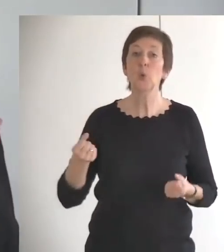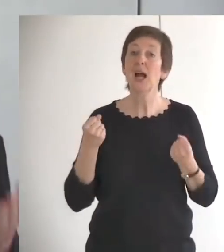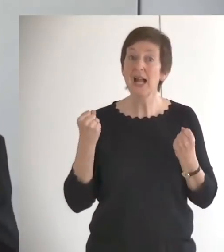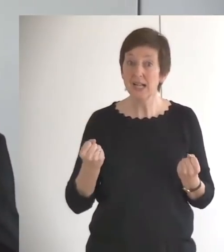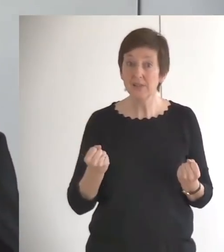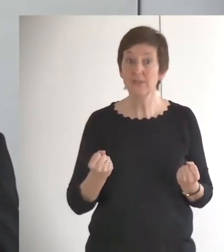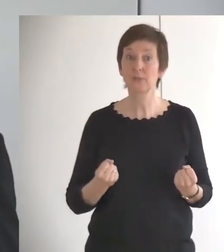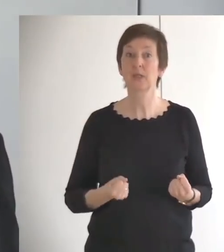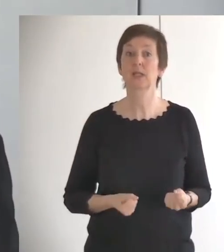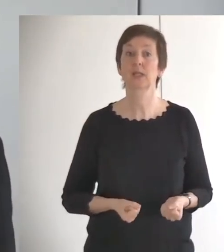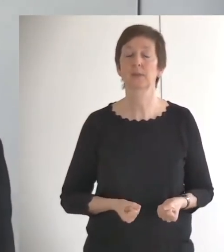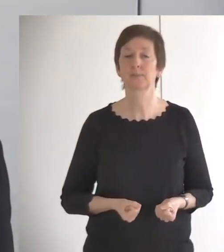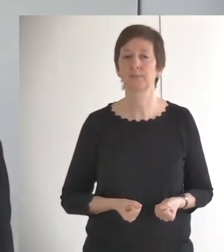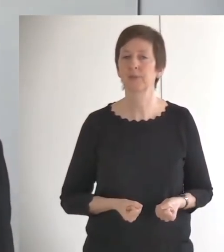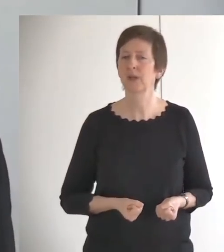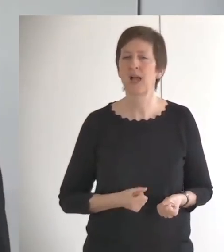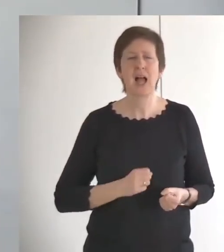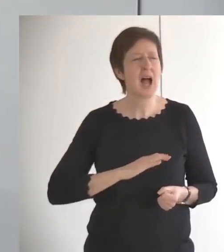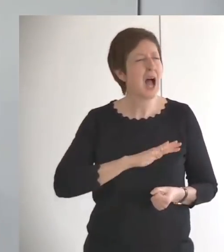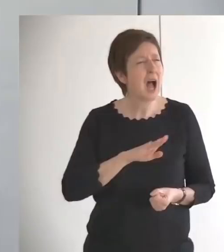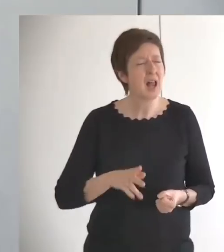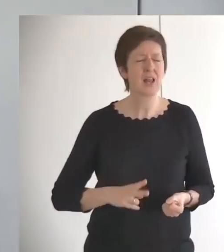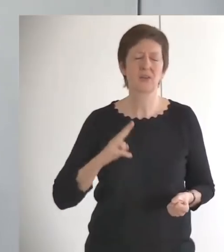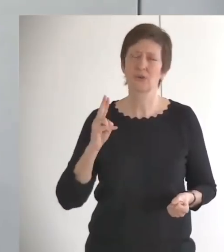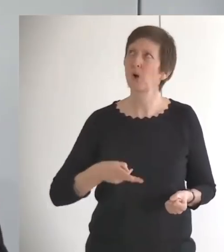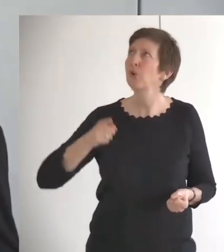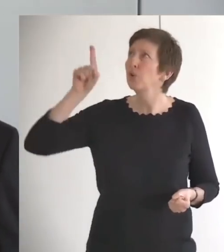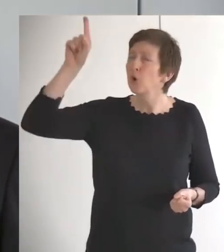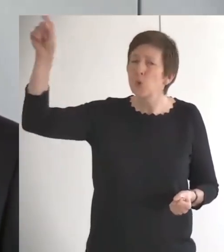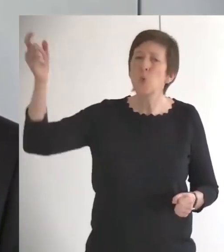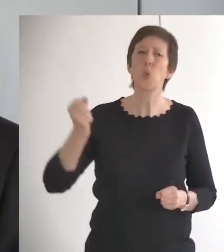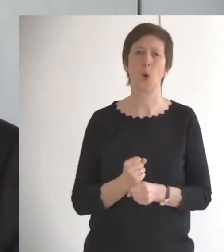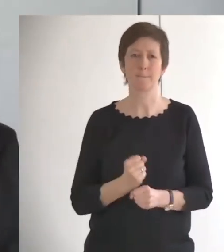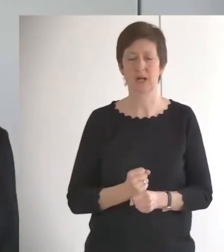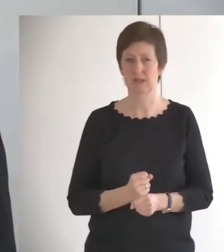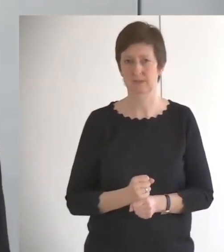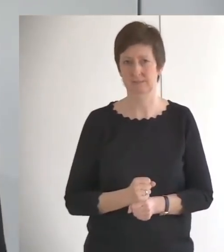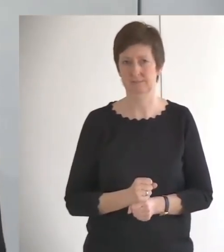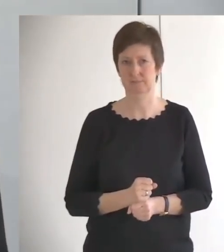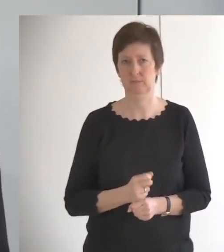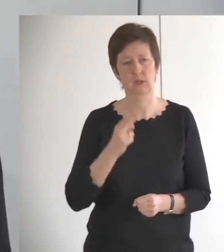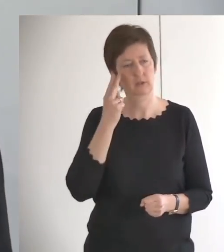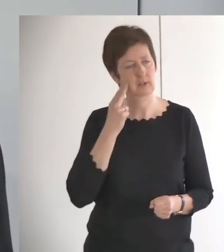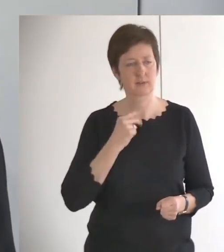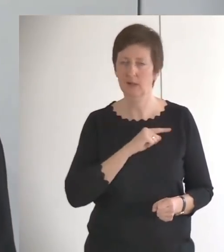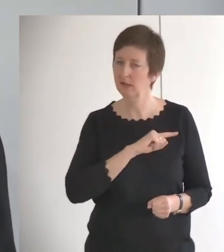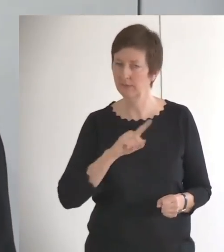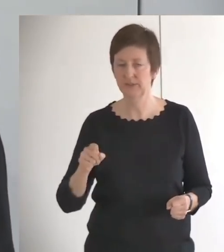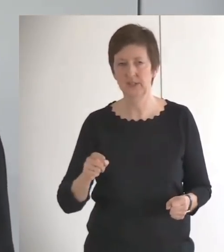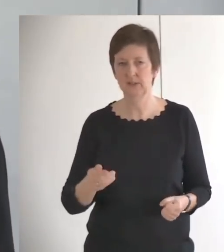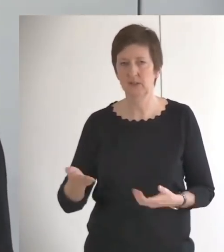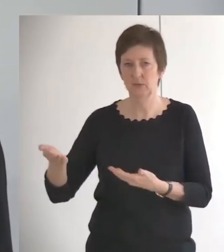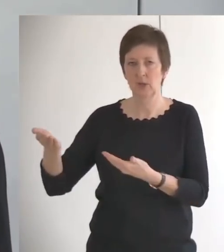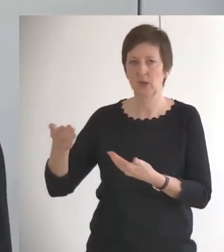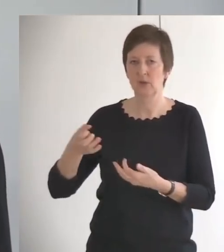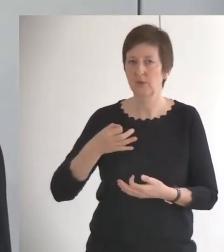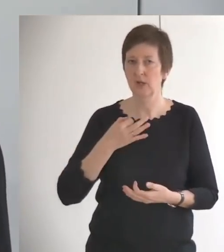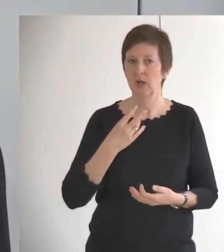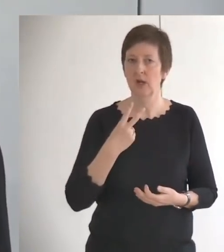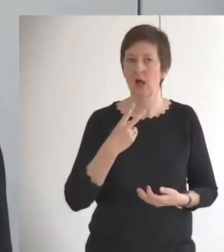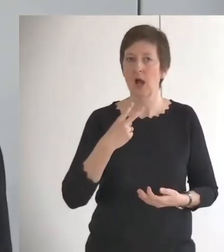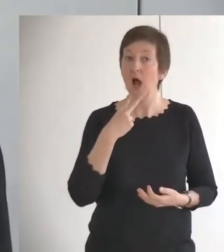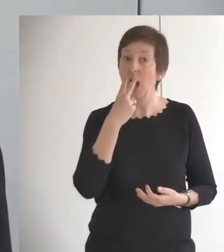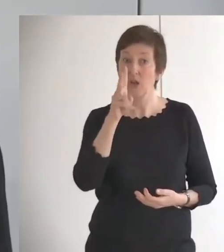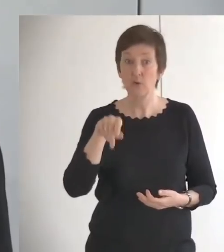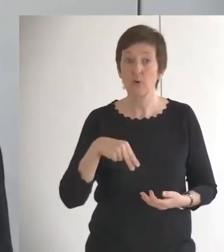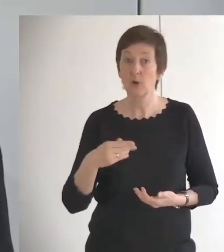alles sei dir anheimgestellt. Das heißt nicht, dass man dann auch immer Antworten auf alle Fragestellungen des Lebens bekommt.